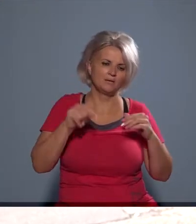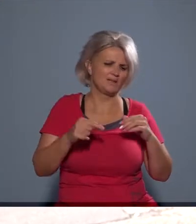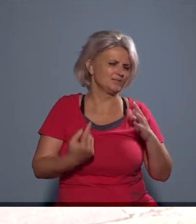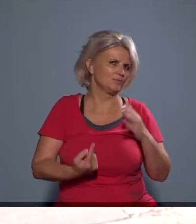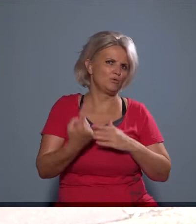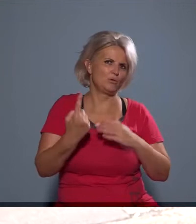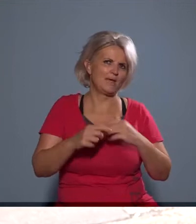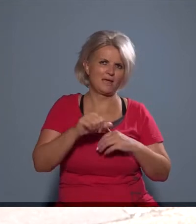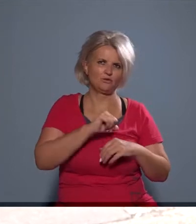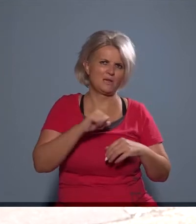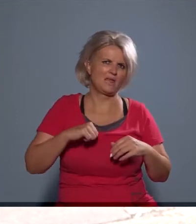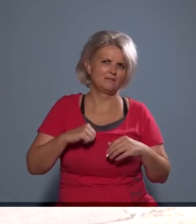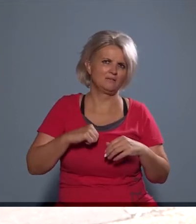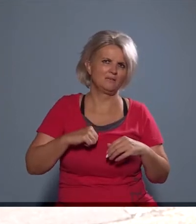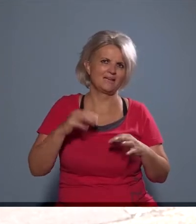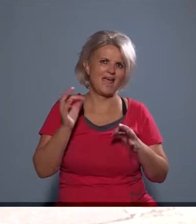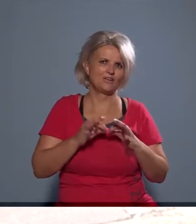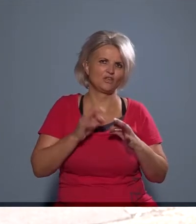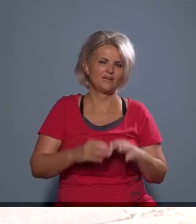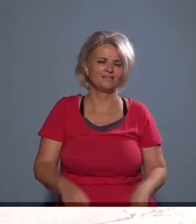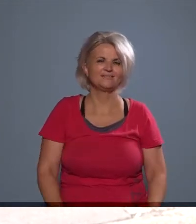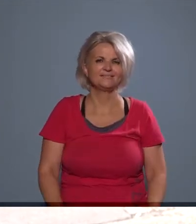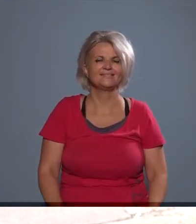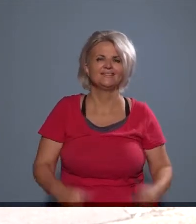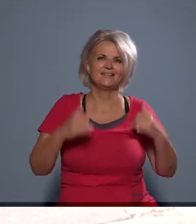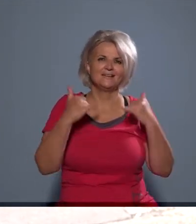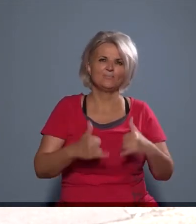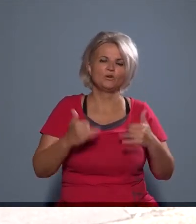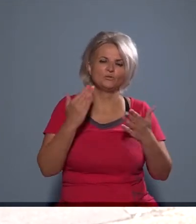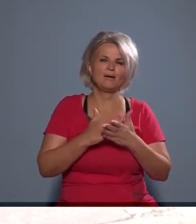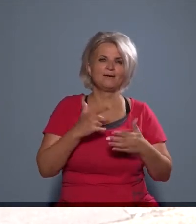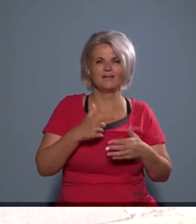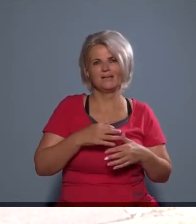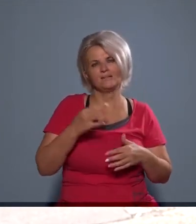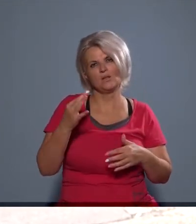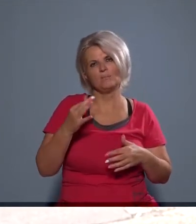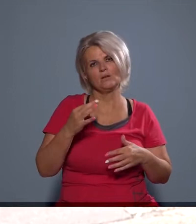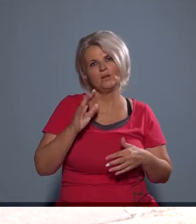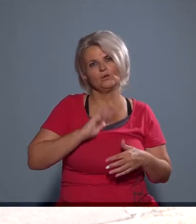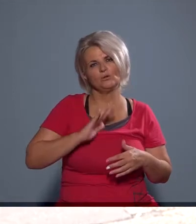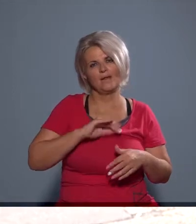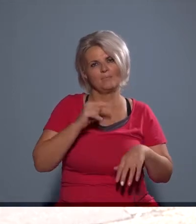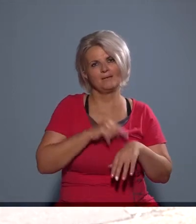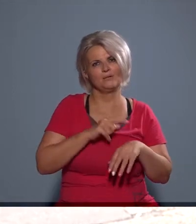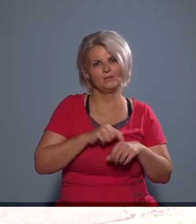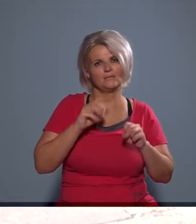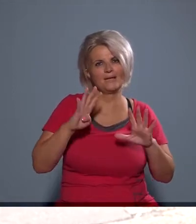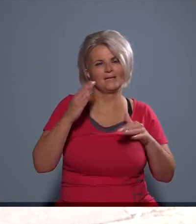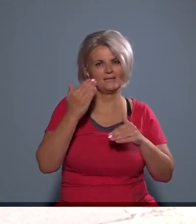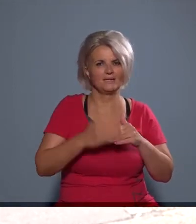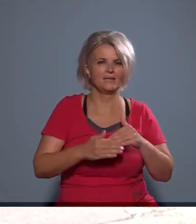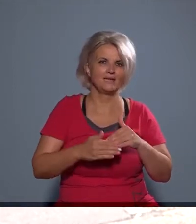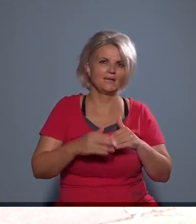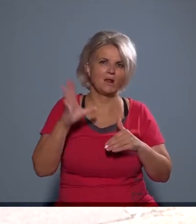teljesen kirívó eset volt. Már csak azért is, mert most már két nap türelmi időt ugyan 19-én hagytunk